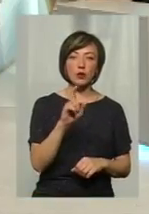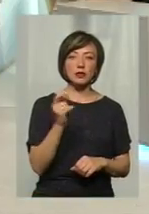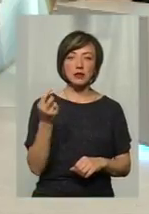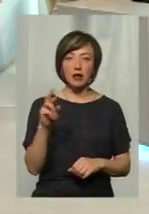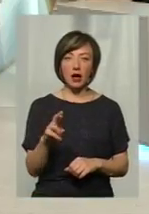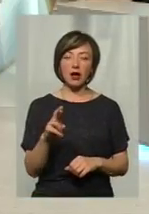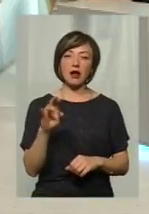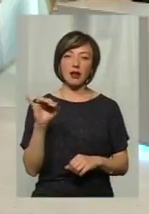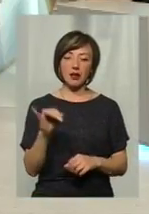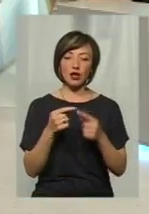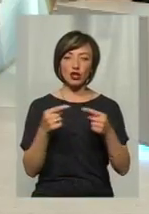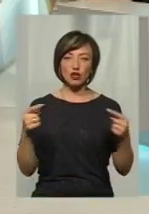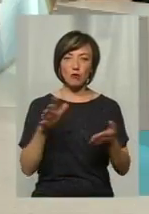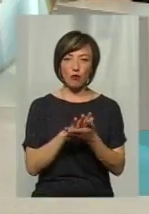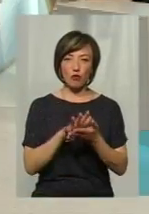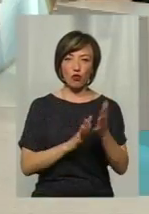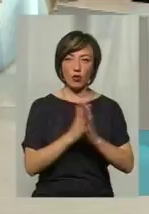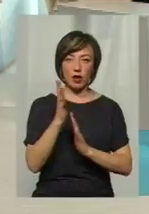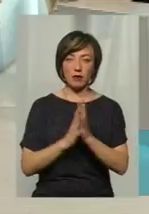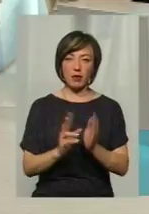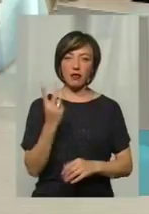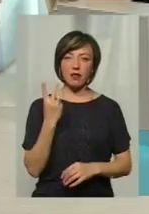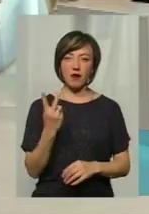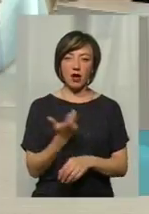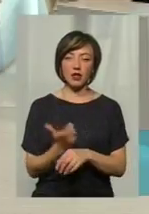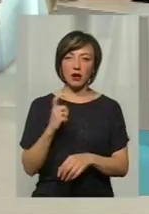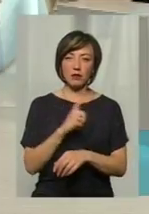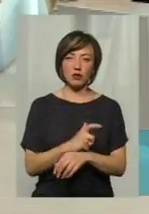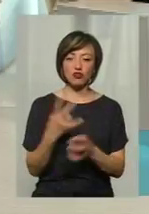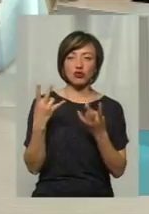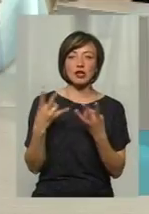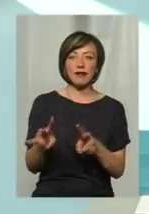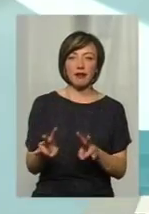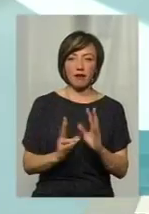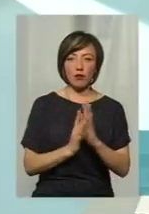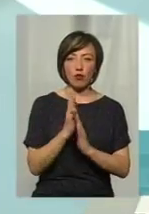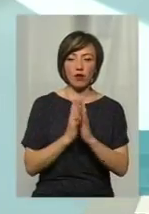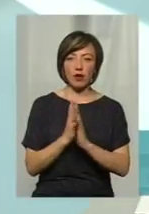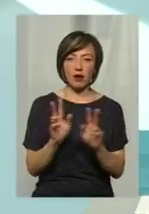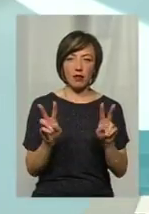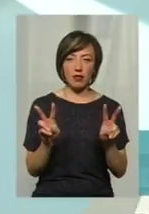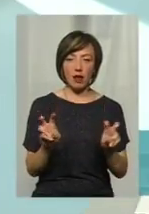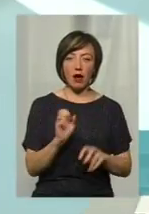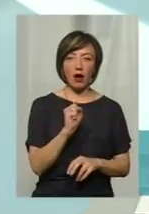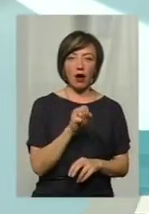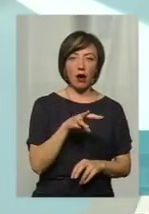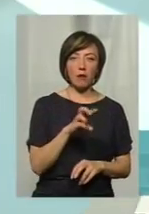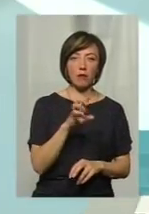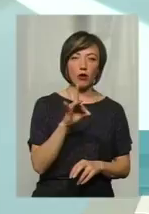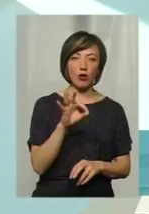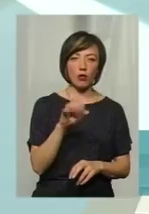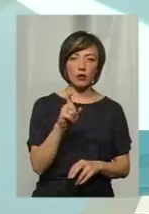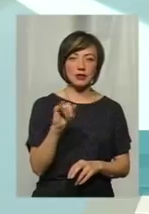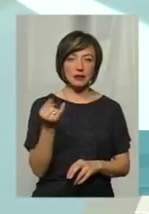бур'янами ми маємо на увазі два таких найбільш злісних і шкідливих бур'яни. Це ту ж саме амброзію полонолисту